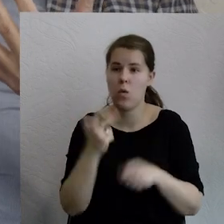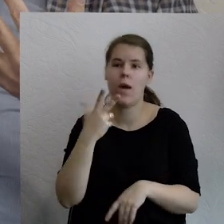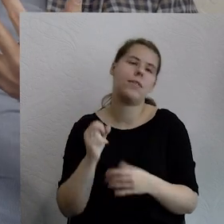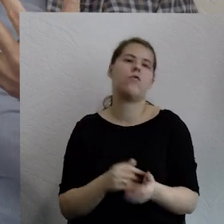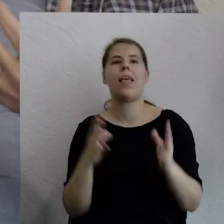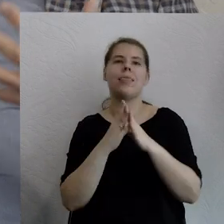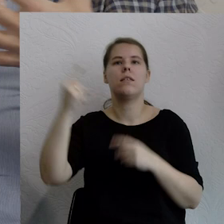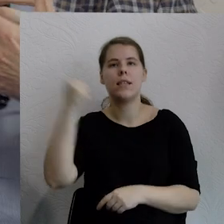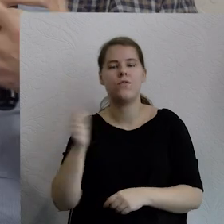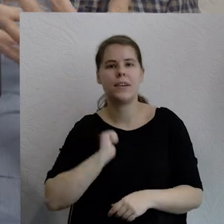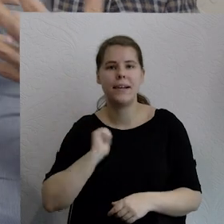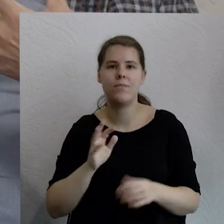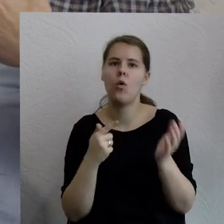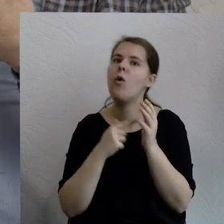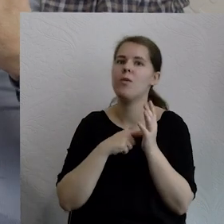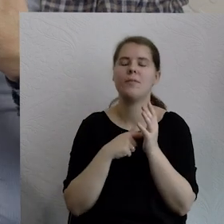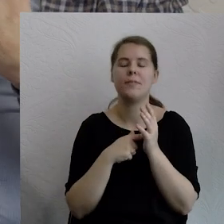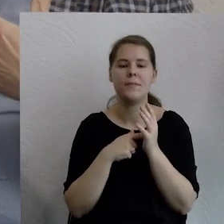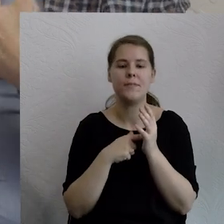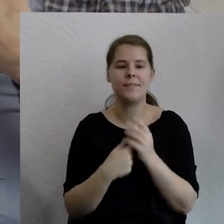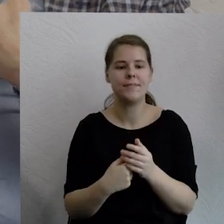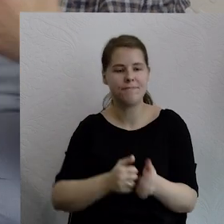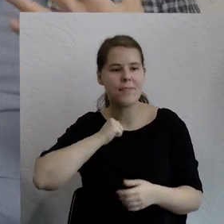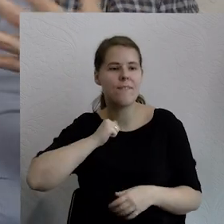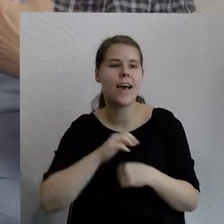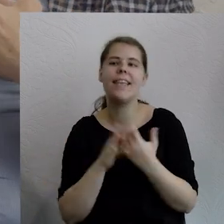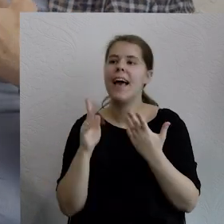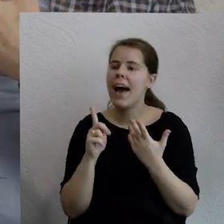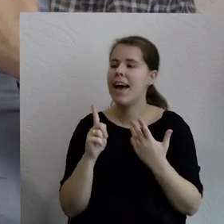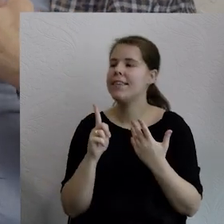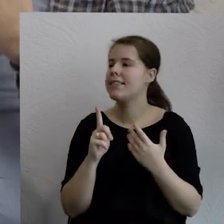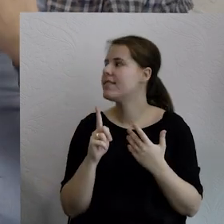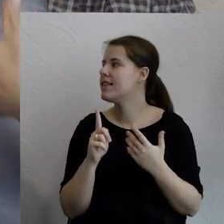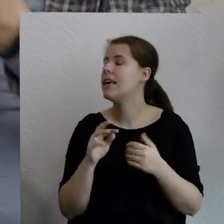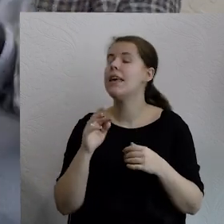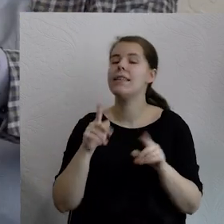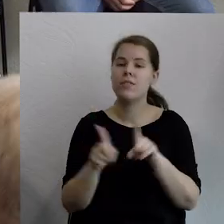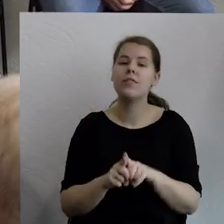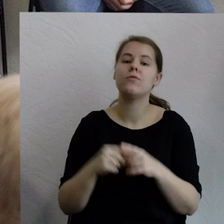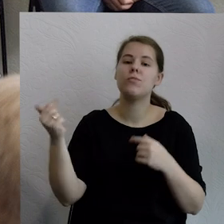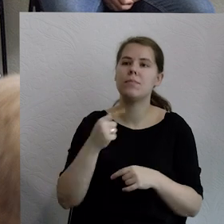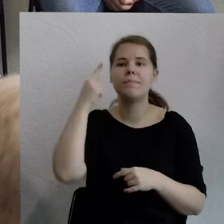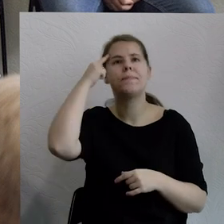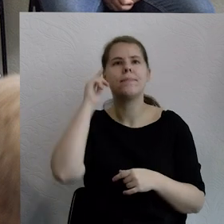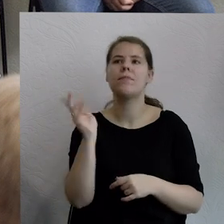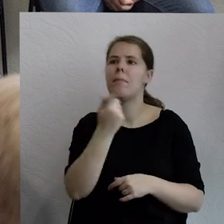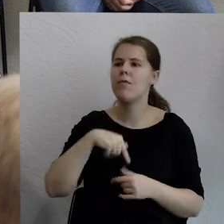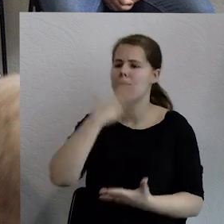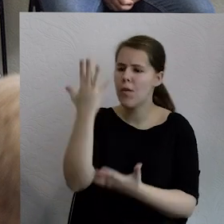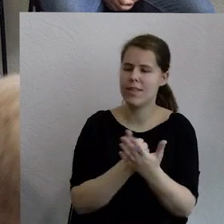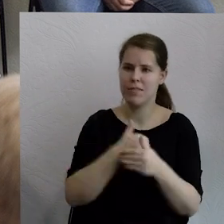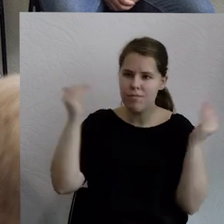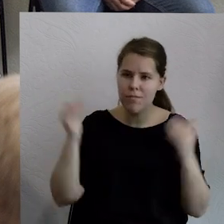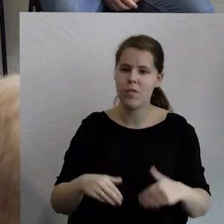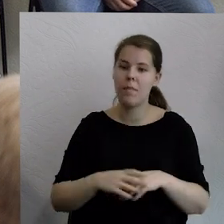którego nie doceniamy. Nie do końca wiemy, jak ze względu na jego złożoność i ilość wykorzystać. Ale